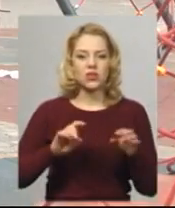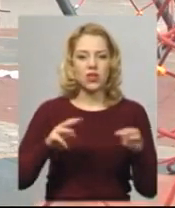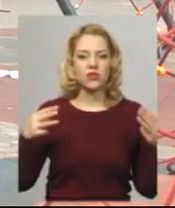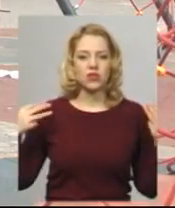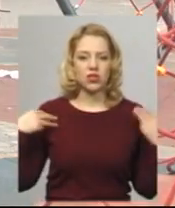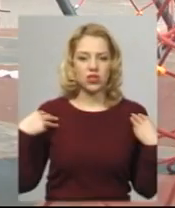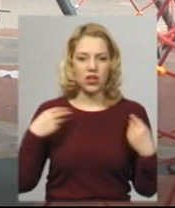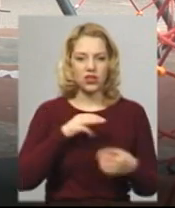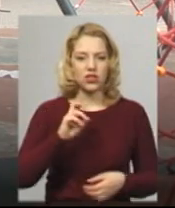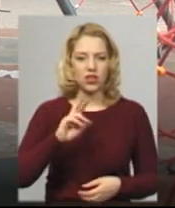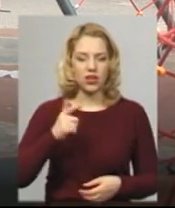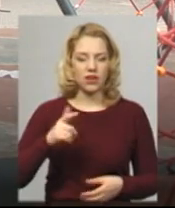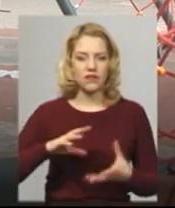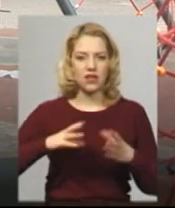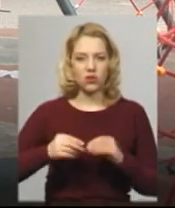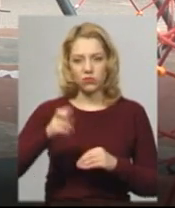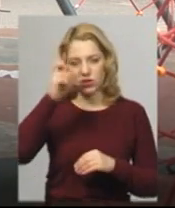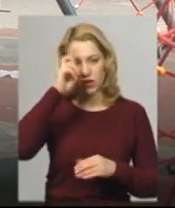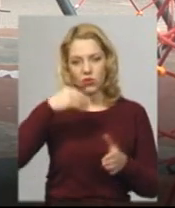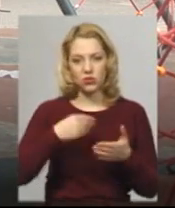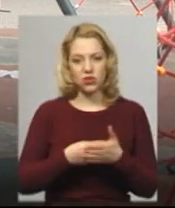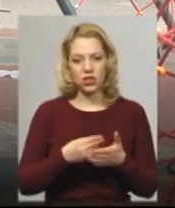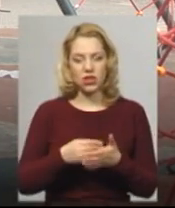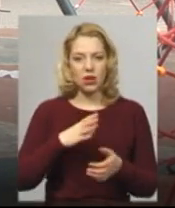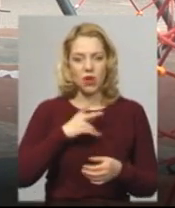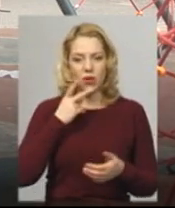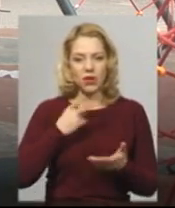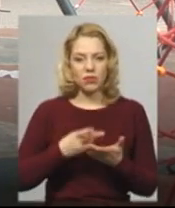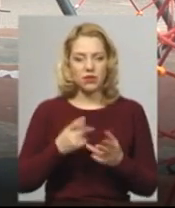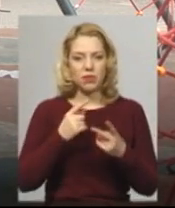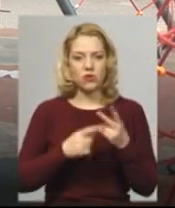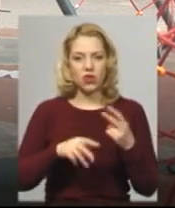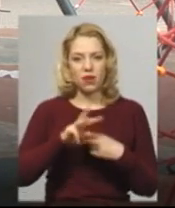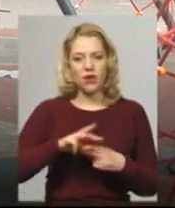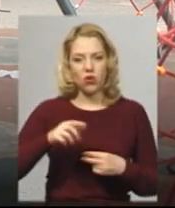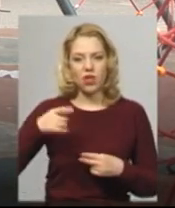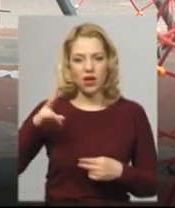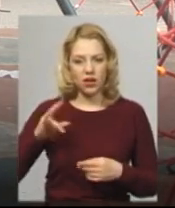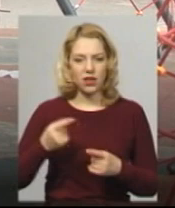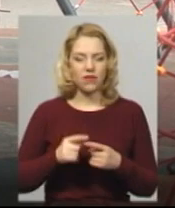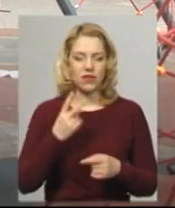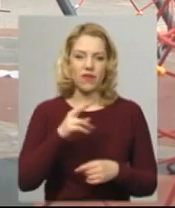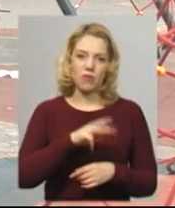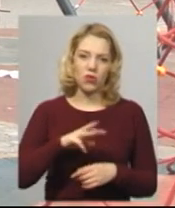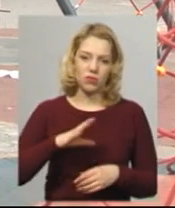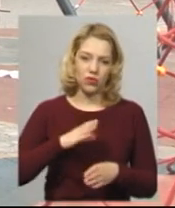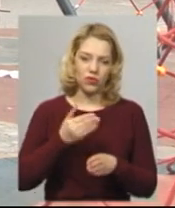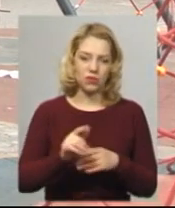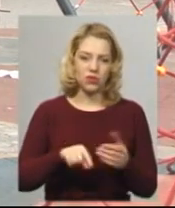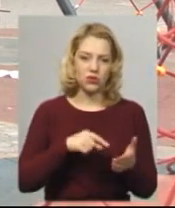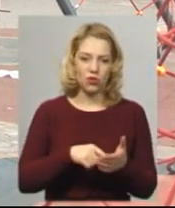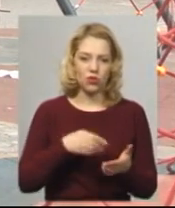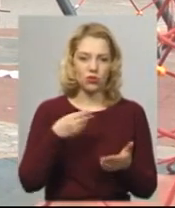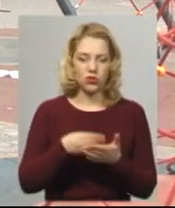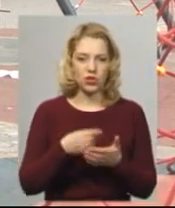Новачок. Загалом з державного бюджету на це було передбачено півтора мільйона гривень. Два мільйона гривень було виділено з міського бюджету і у нас закипіла